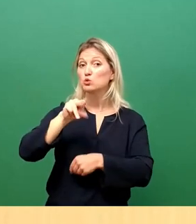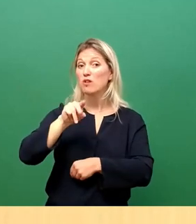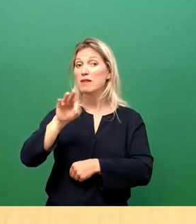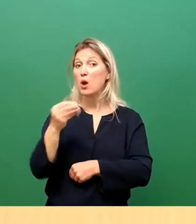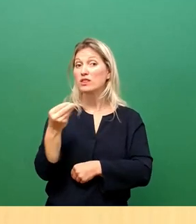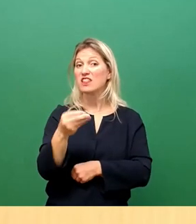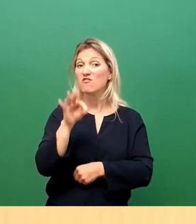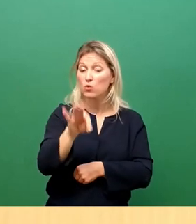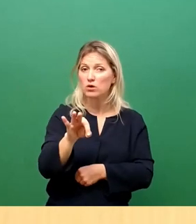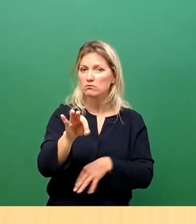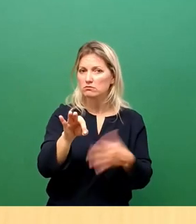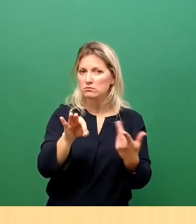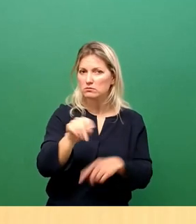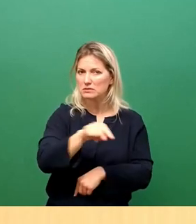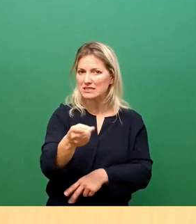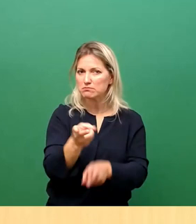Haushalt.